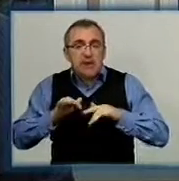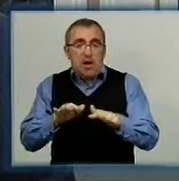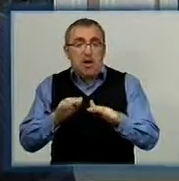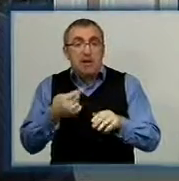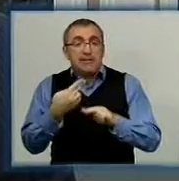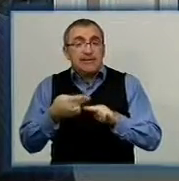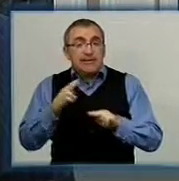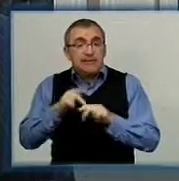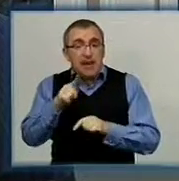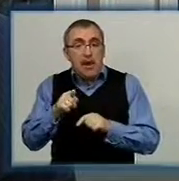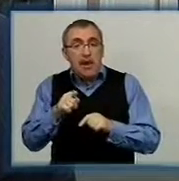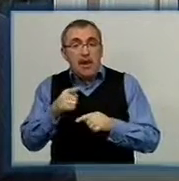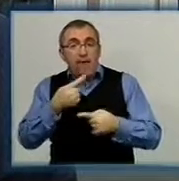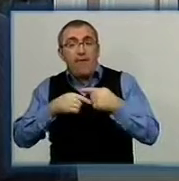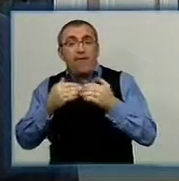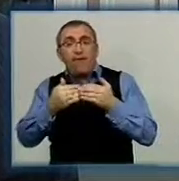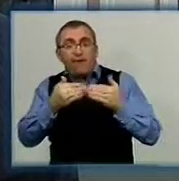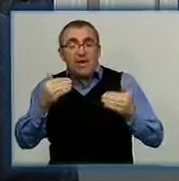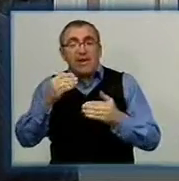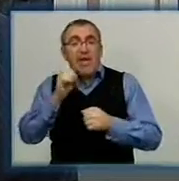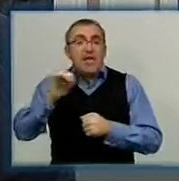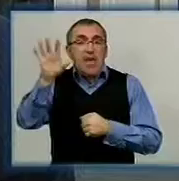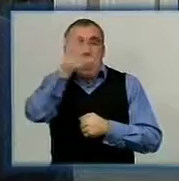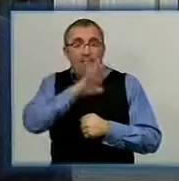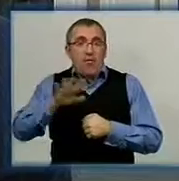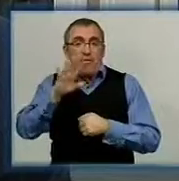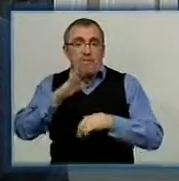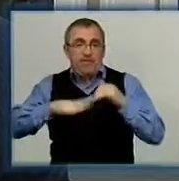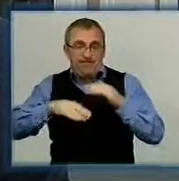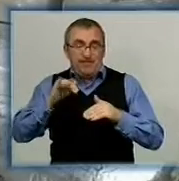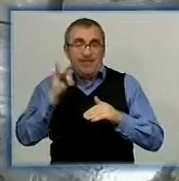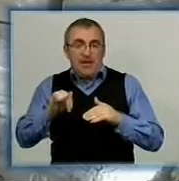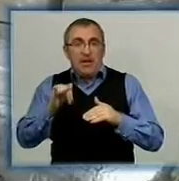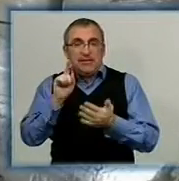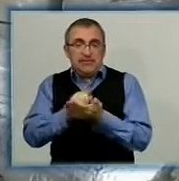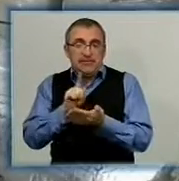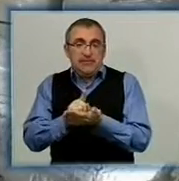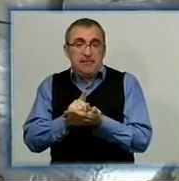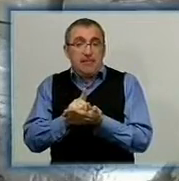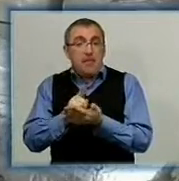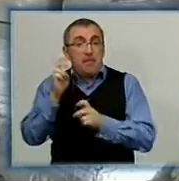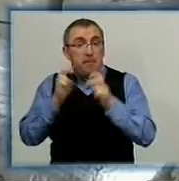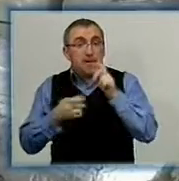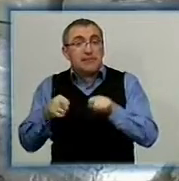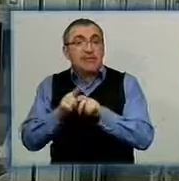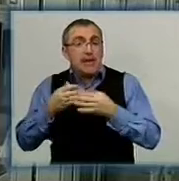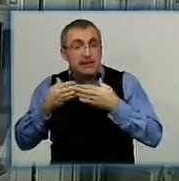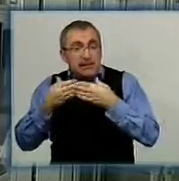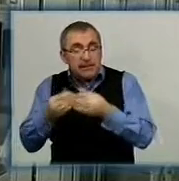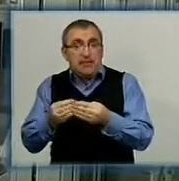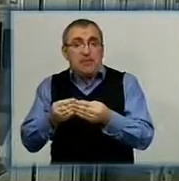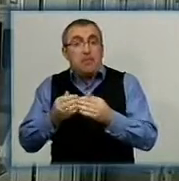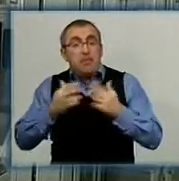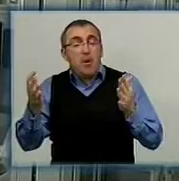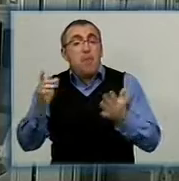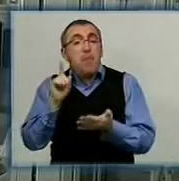що це є відкатом від європейської цивілізованої практики у сфері податкового законодавства. Підприємці певні, цей закон тиснутиме на них. Найбільше